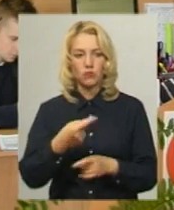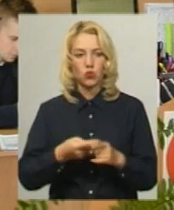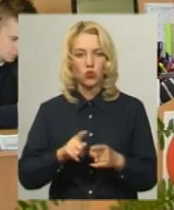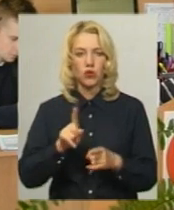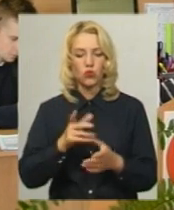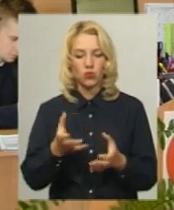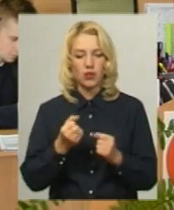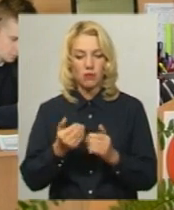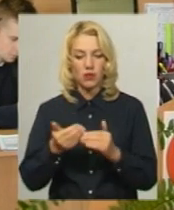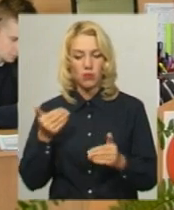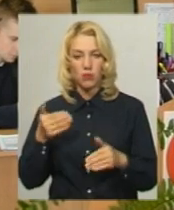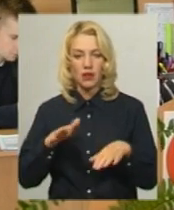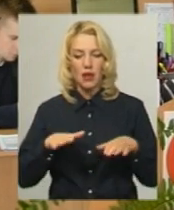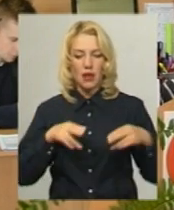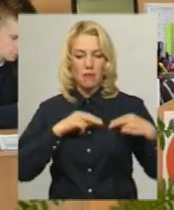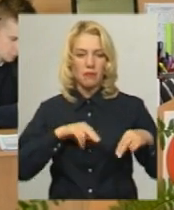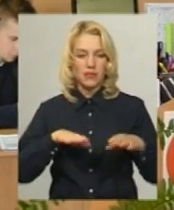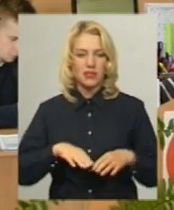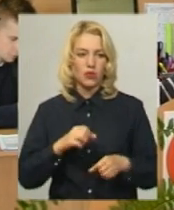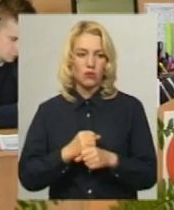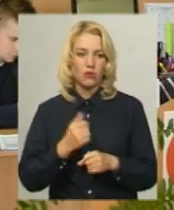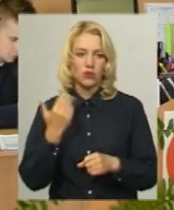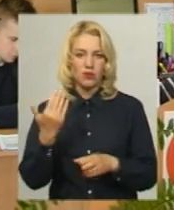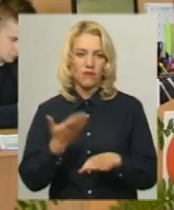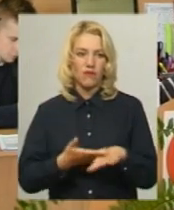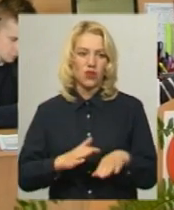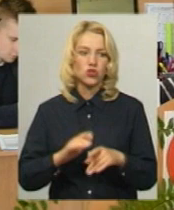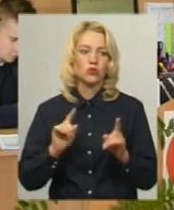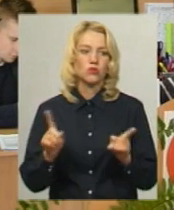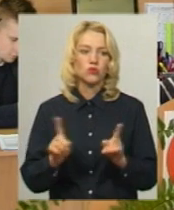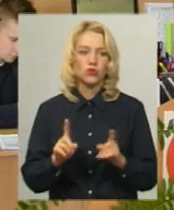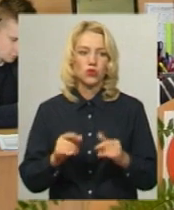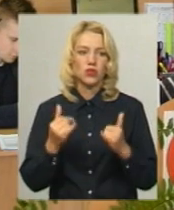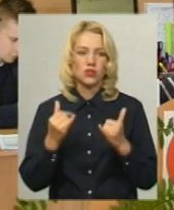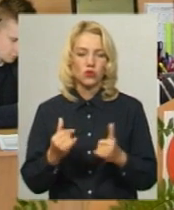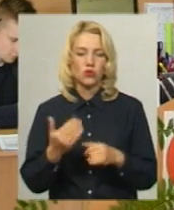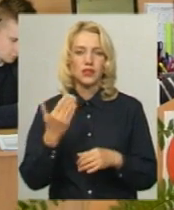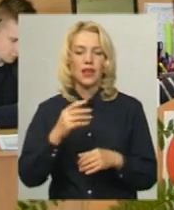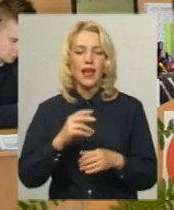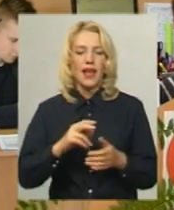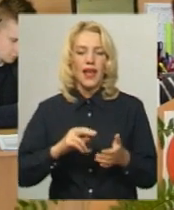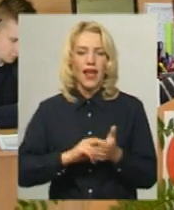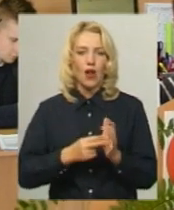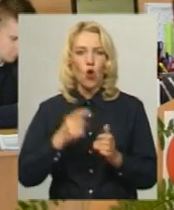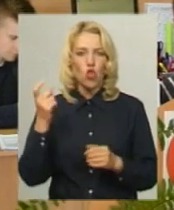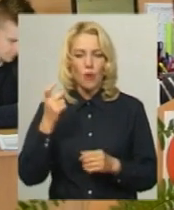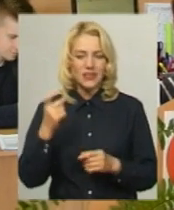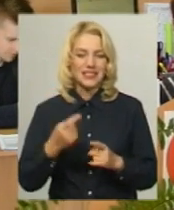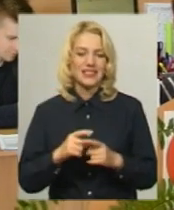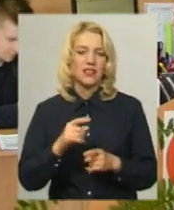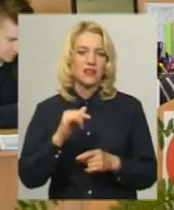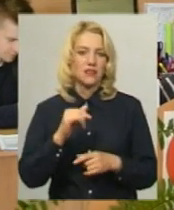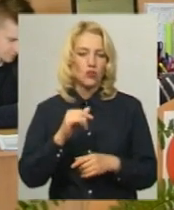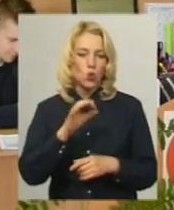яку вони отримали за попереднім місцем роботи. Тому їм значно важче, тому що на сьогодні економістів, юристів набагато